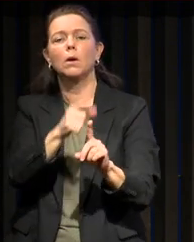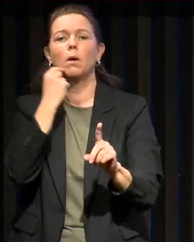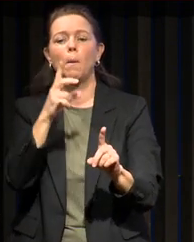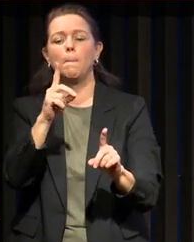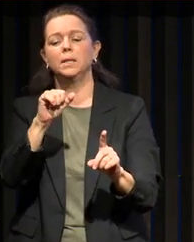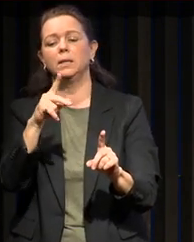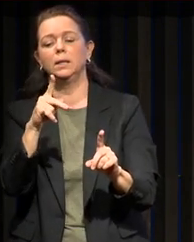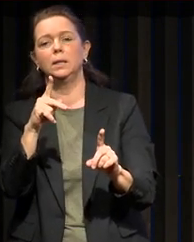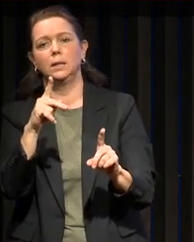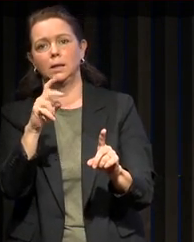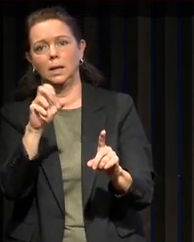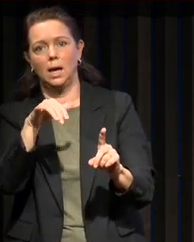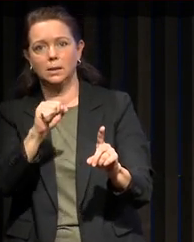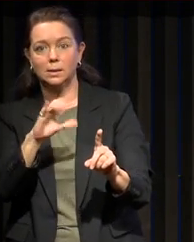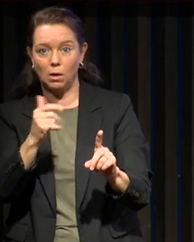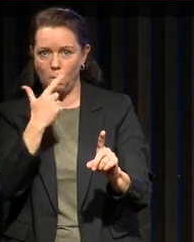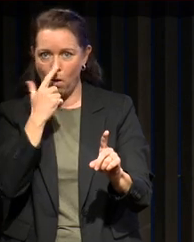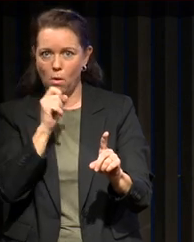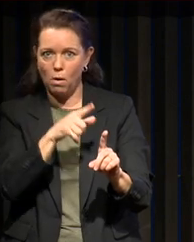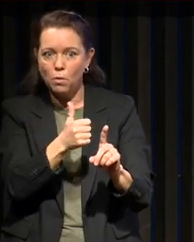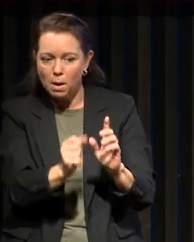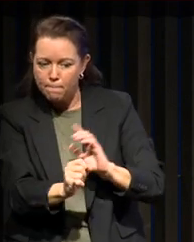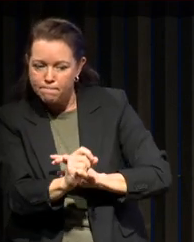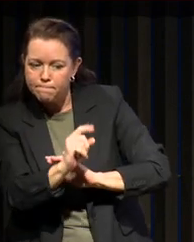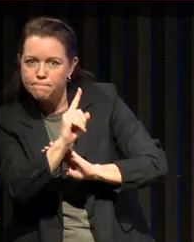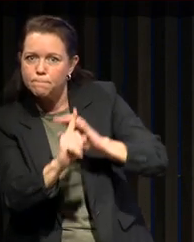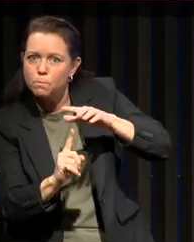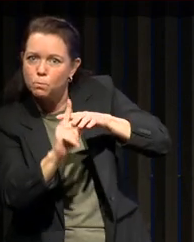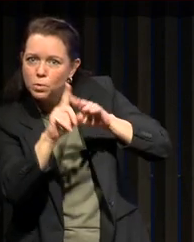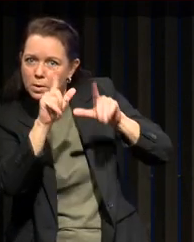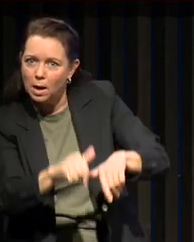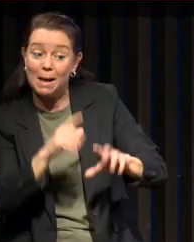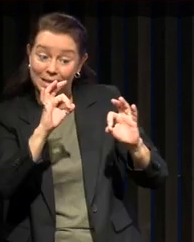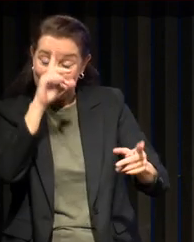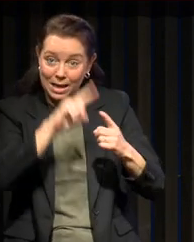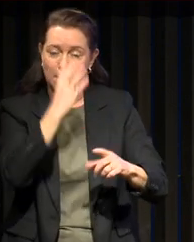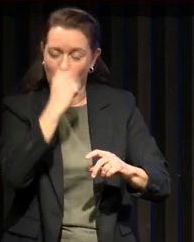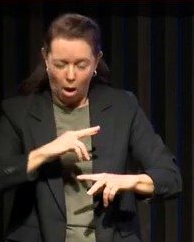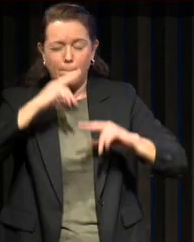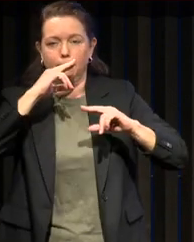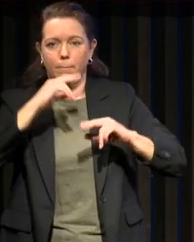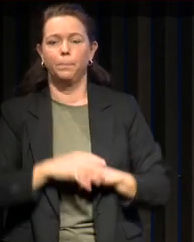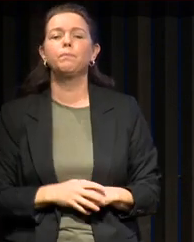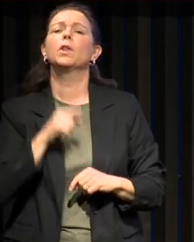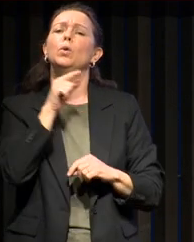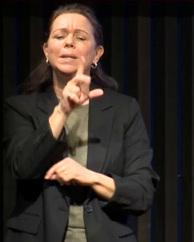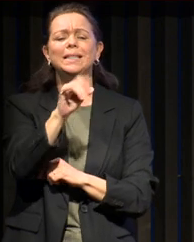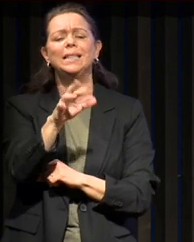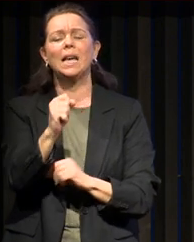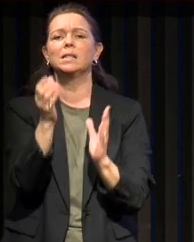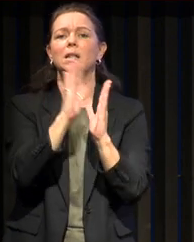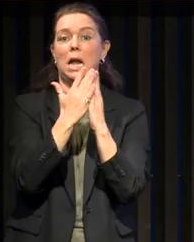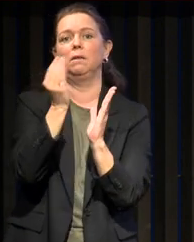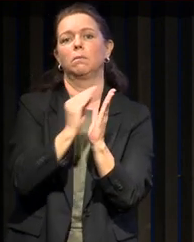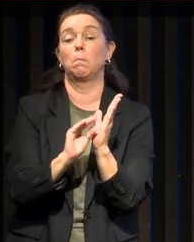Dickens, les préfigurations du syndrome d'apnée obstructive du sommeil sont nées. Alors, Charles Dickens, c'est l'auteur d'un livre fameux, son